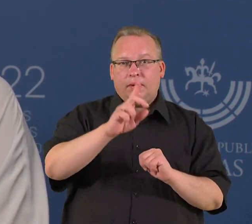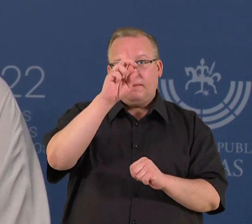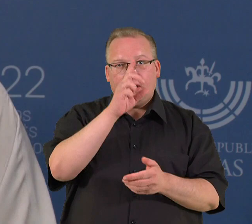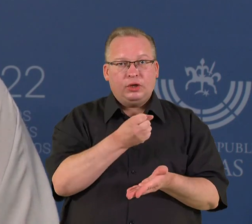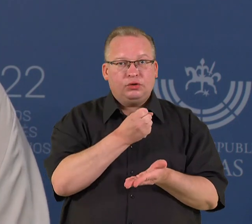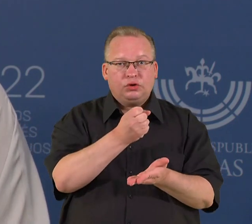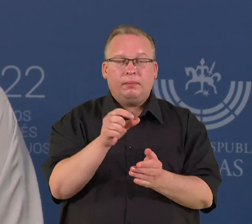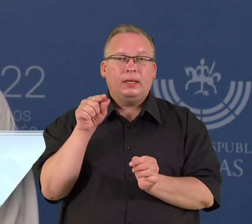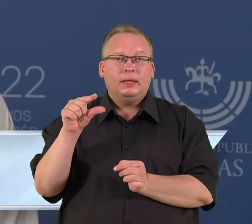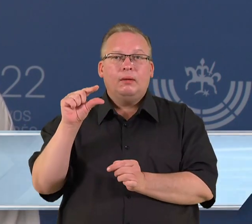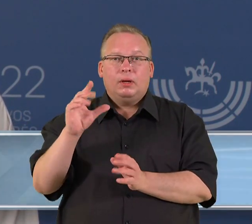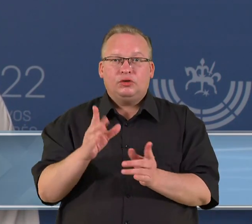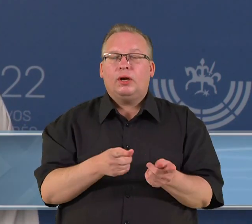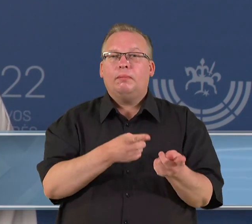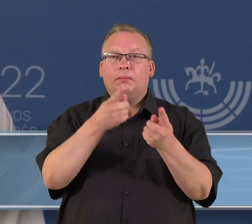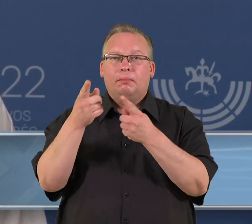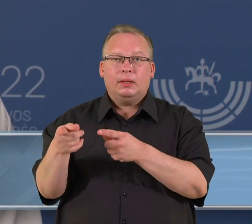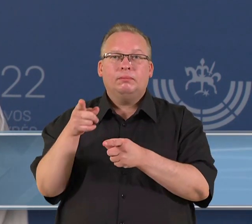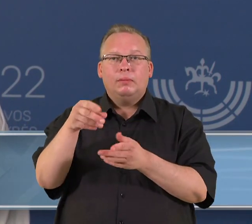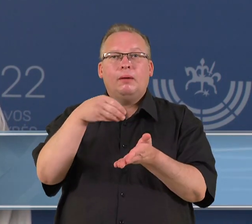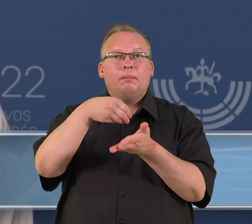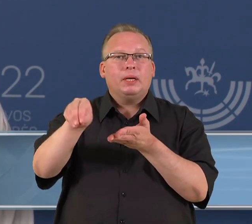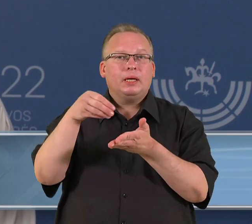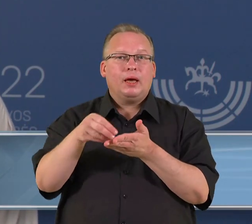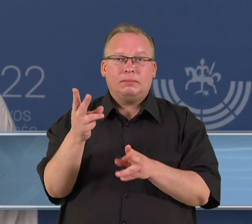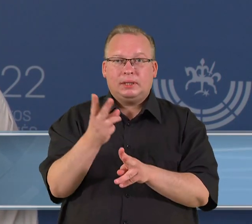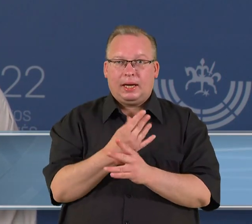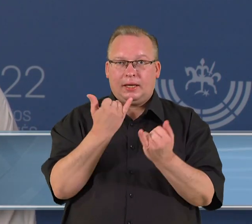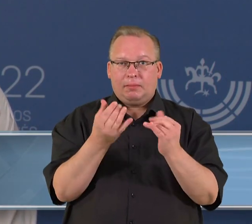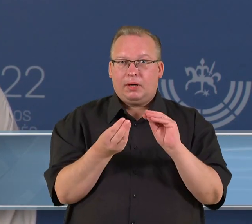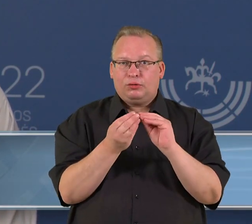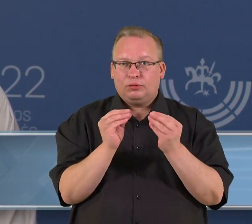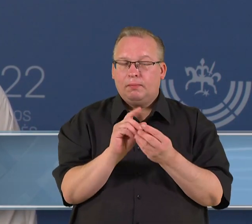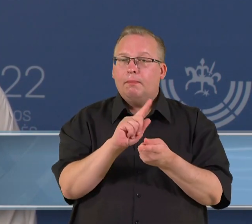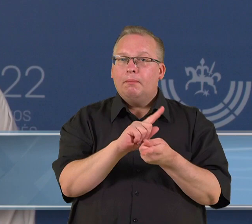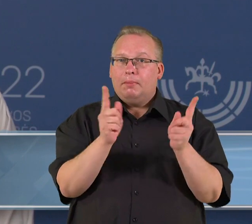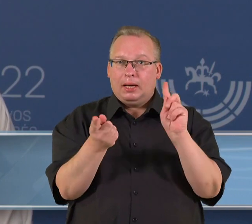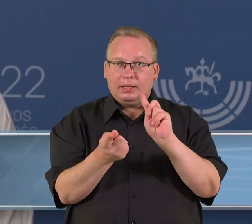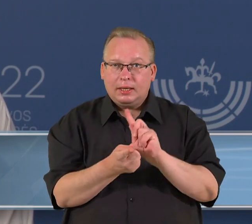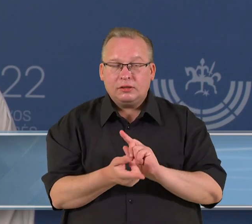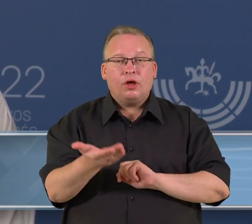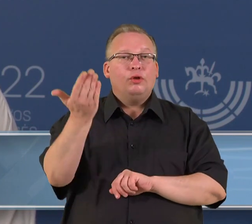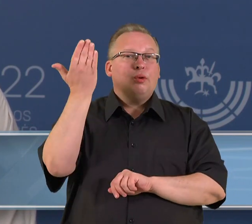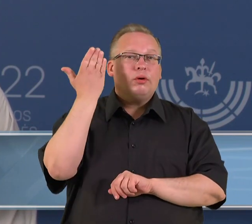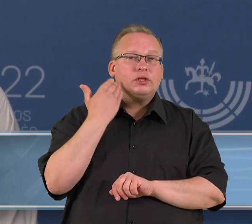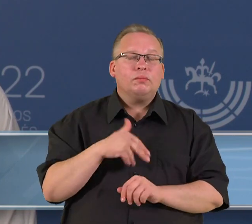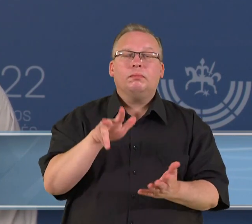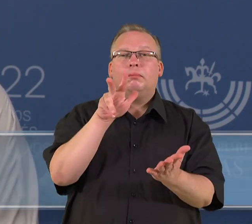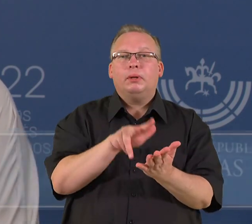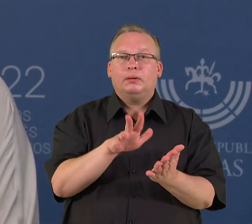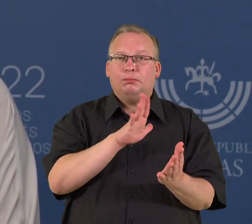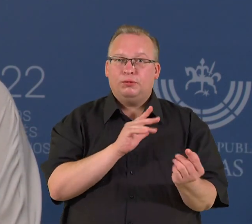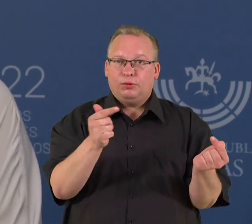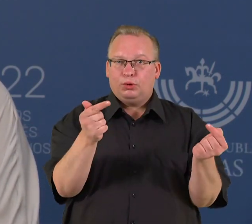biudžetas, šita dalis yra perkeliama vartotojams. Ir kažkodėl reikia dabar tą susitarimą keisti, nors anksesniems sprendimams Seime buvo